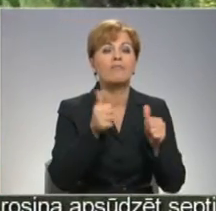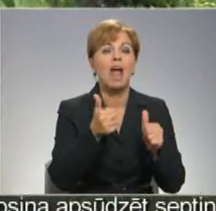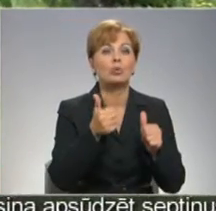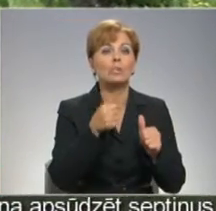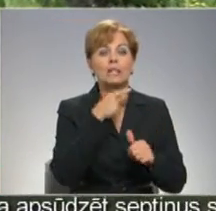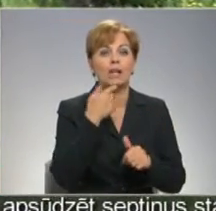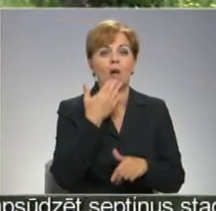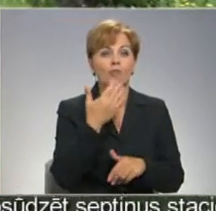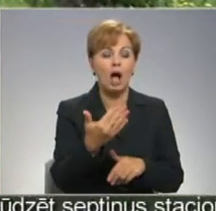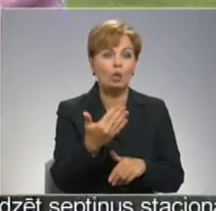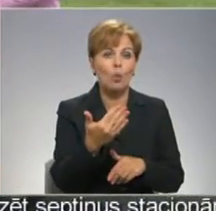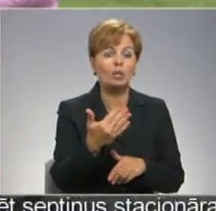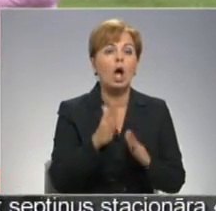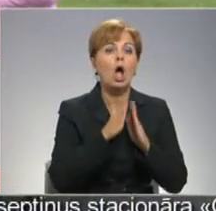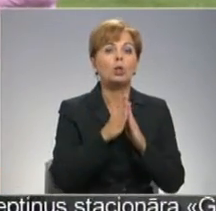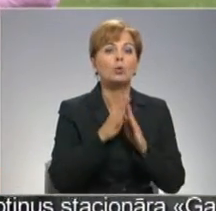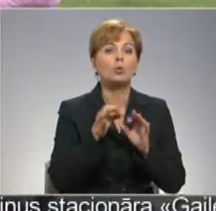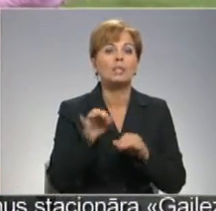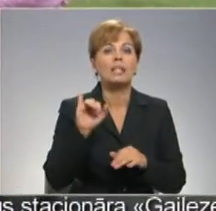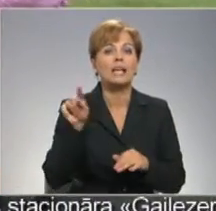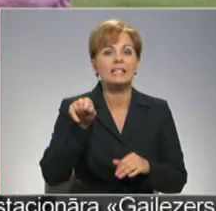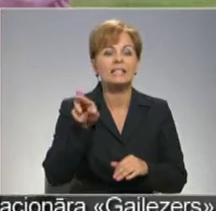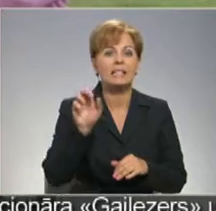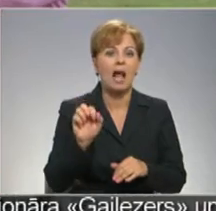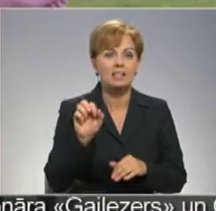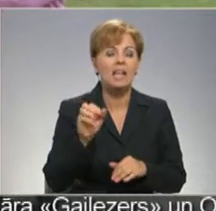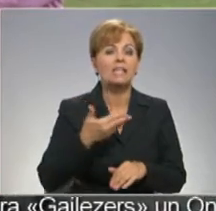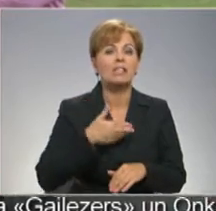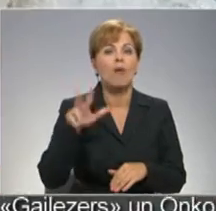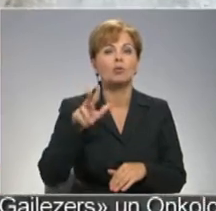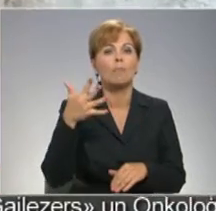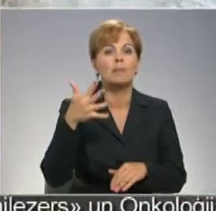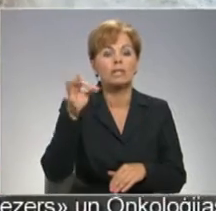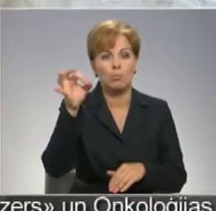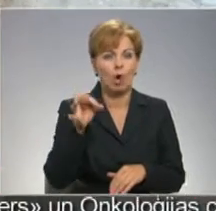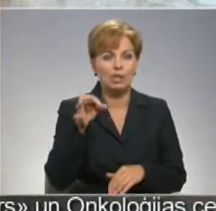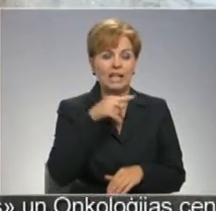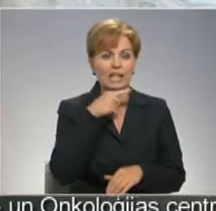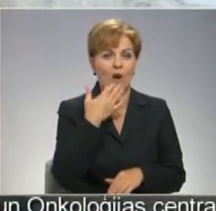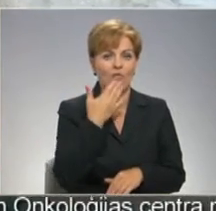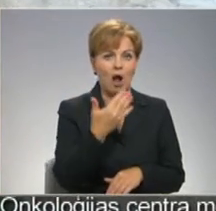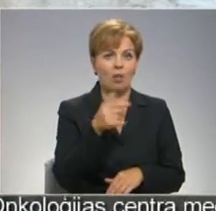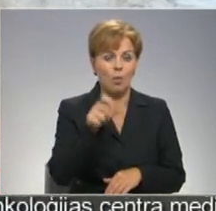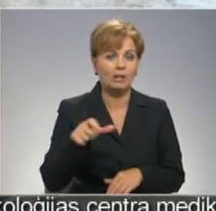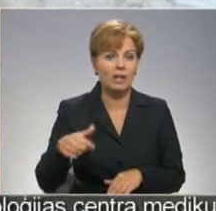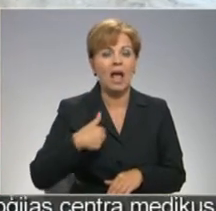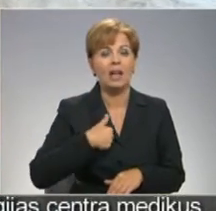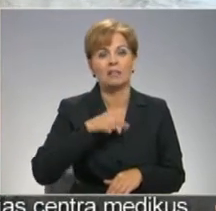Lūdzas novada istras pagastā dzīvo aptuveni 85% Krieva lodīgie. Es latviski